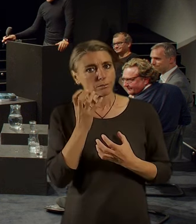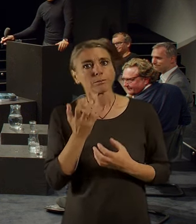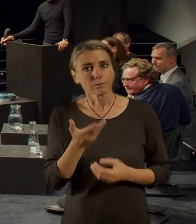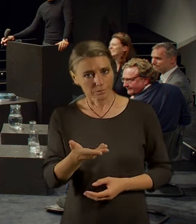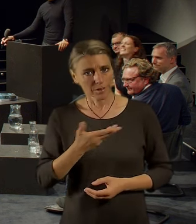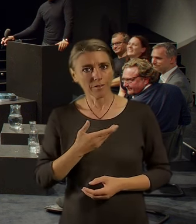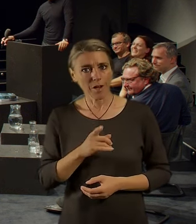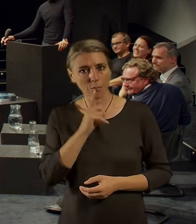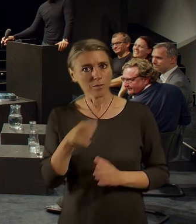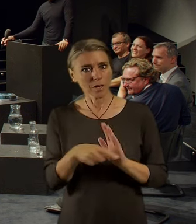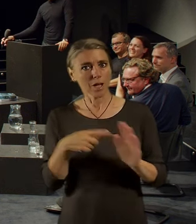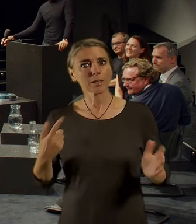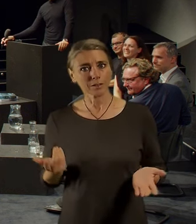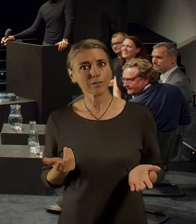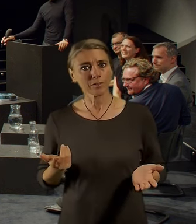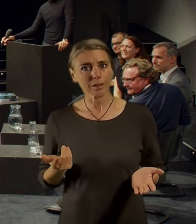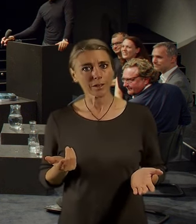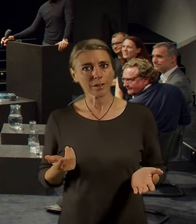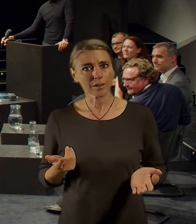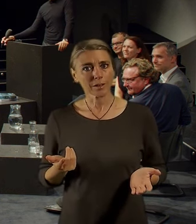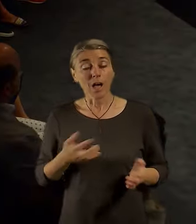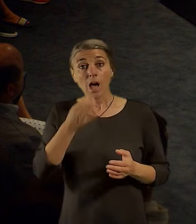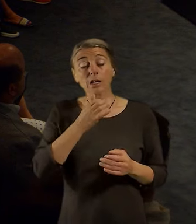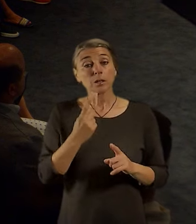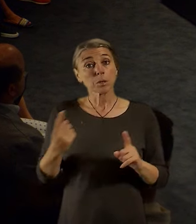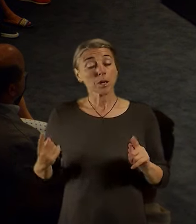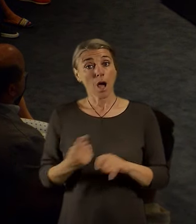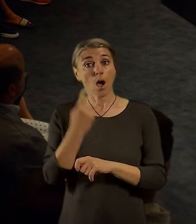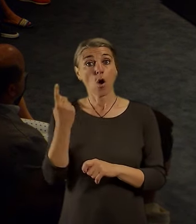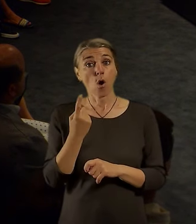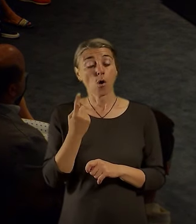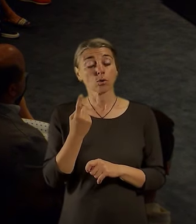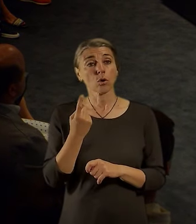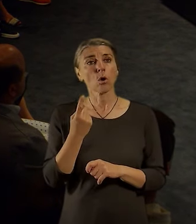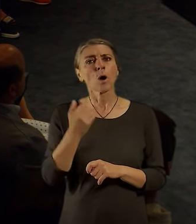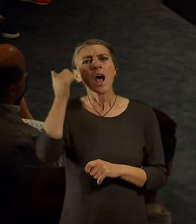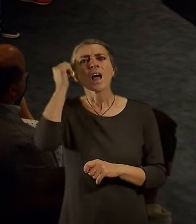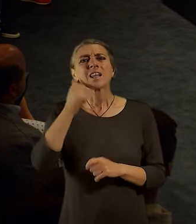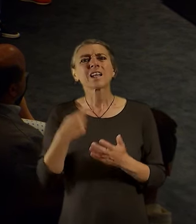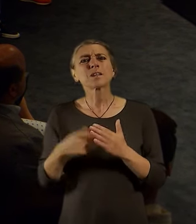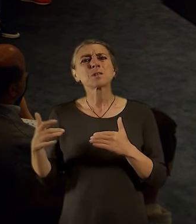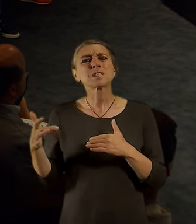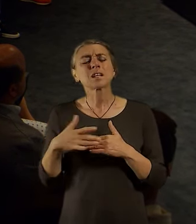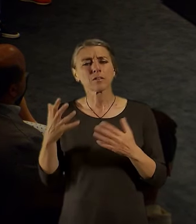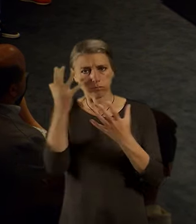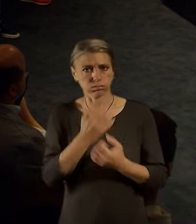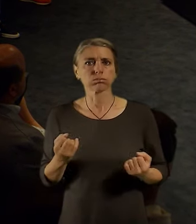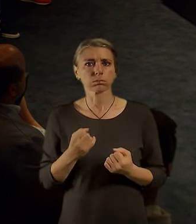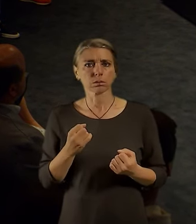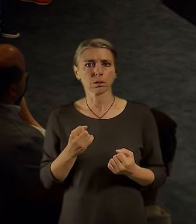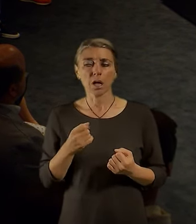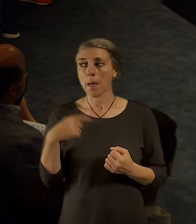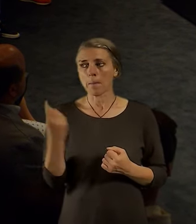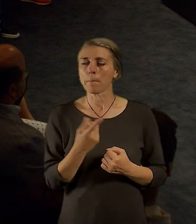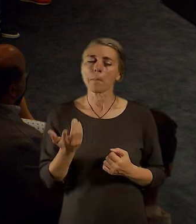si myslím, že kdyby tady seděla nějaká citlivá skupina, že by za pět minut dostala obrovskou depresi. My naštěstí citlivá skupina nejsme, protože jsme přišli na vyskusy s